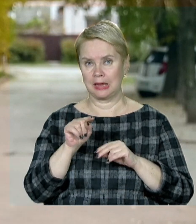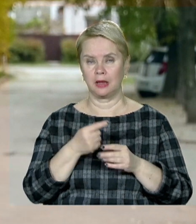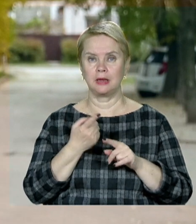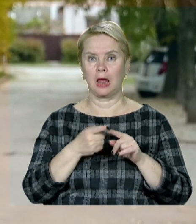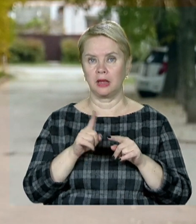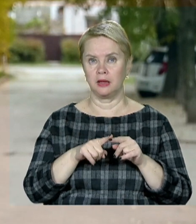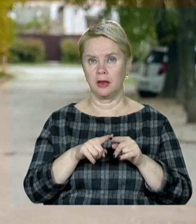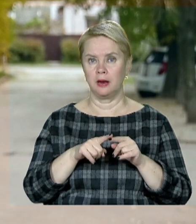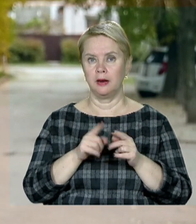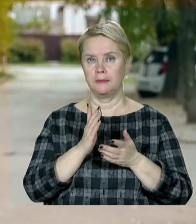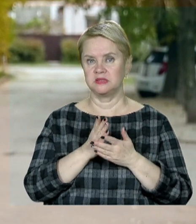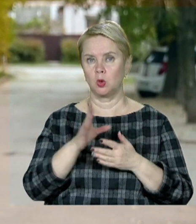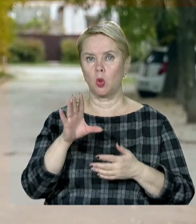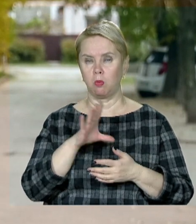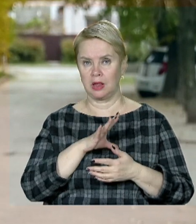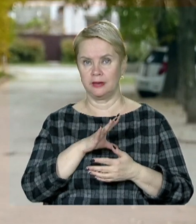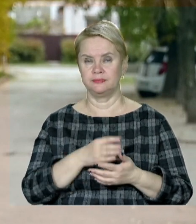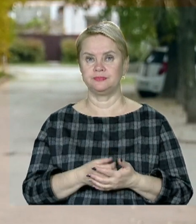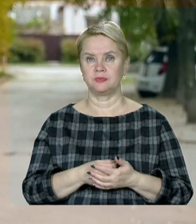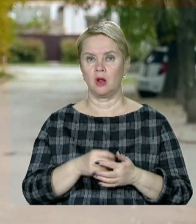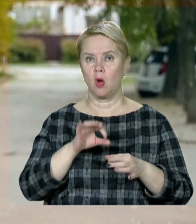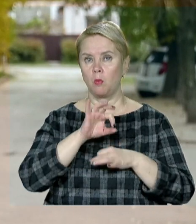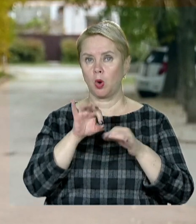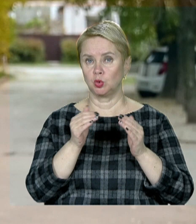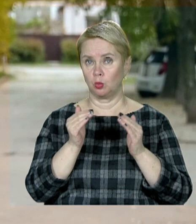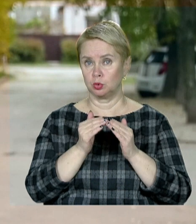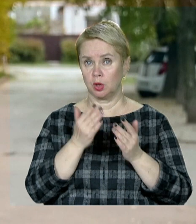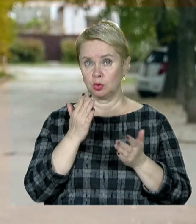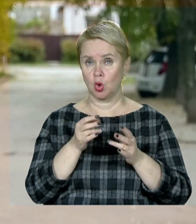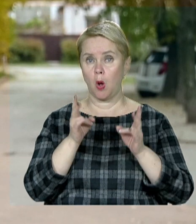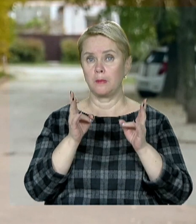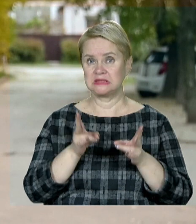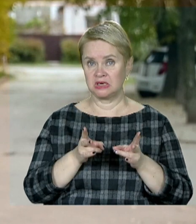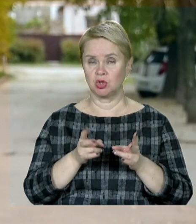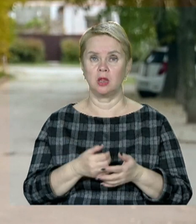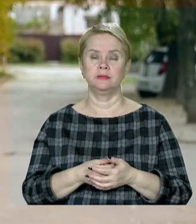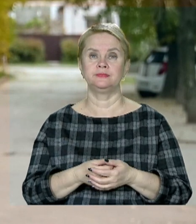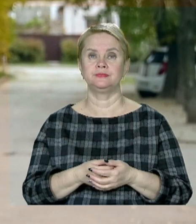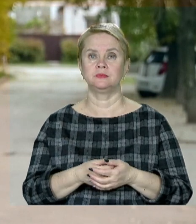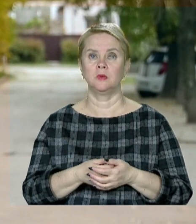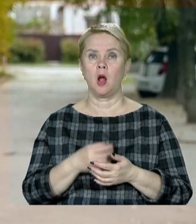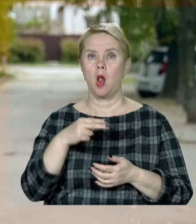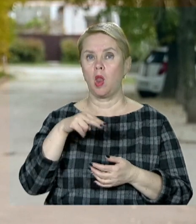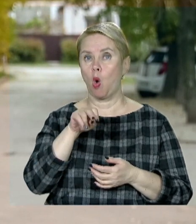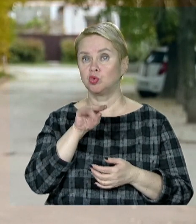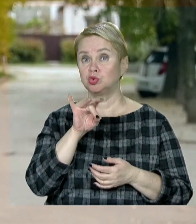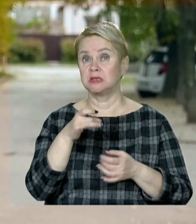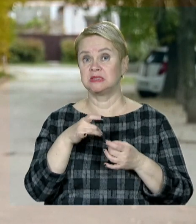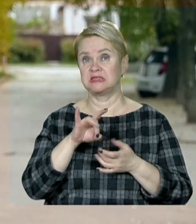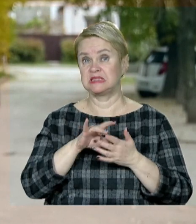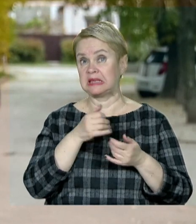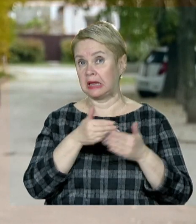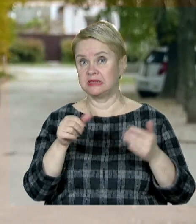безпосередньо були в проєкті будинку. Тобто, якщо постраждали лоджі, які засклили